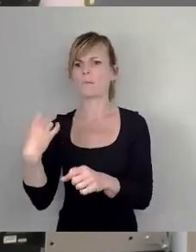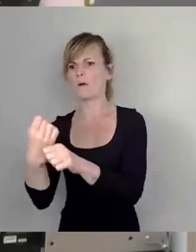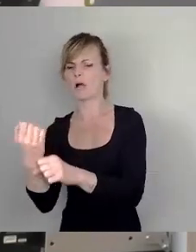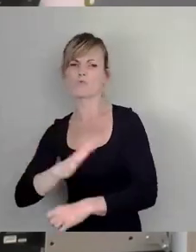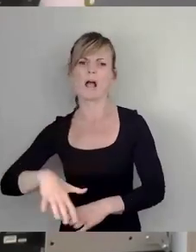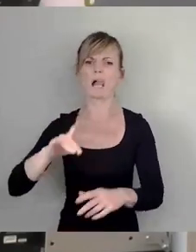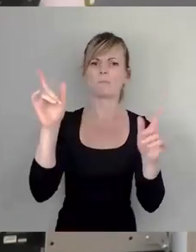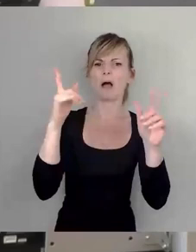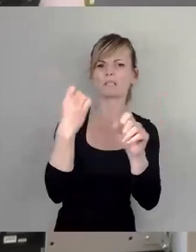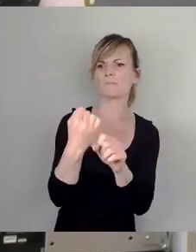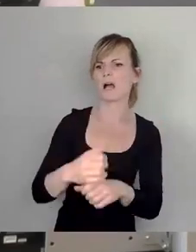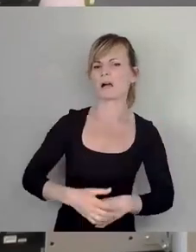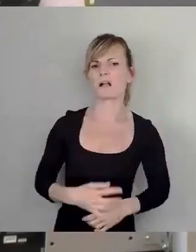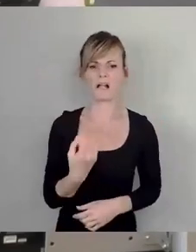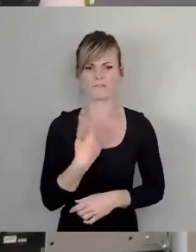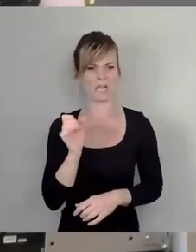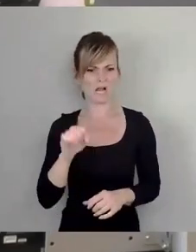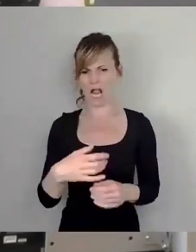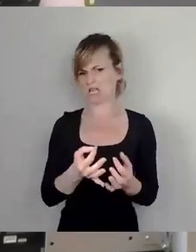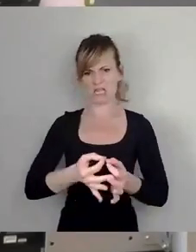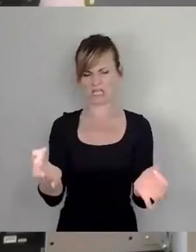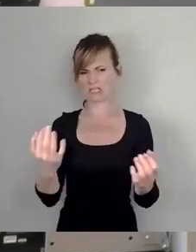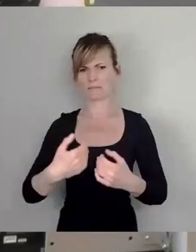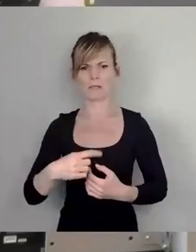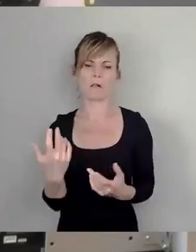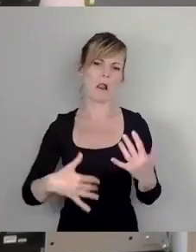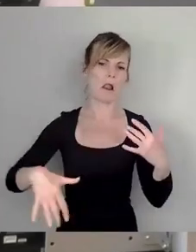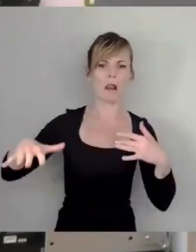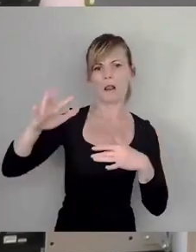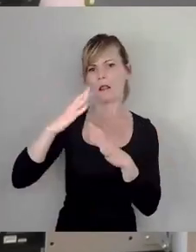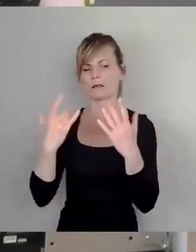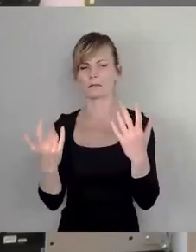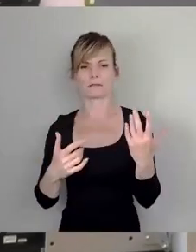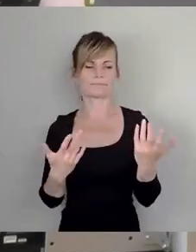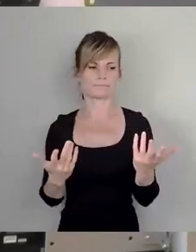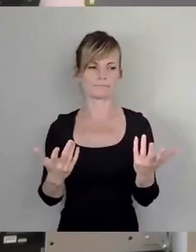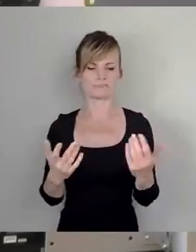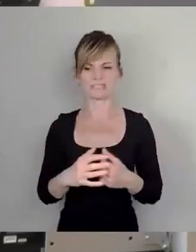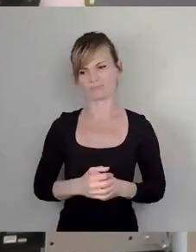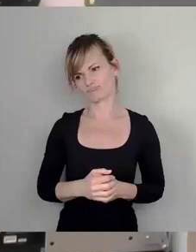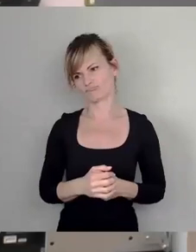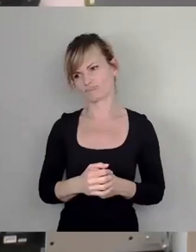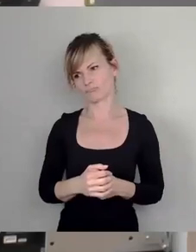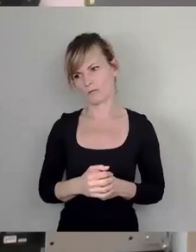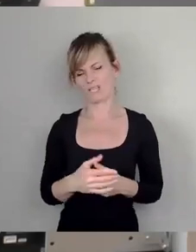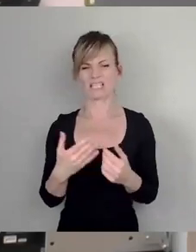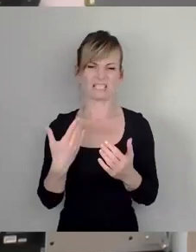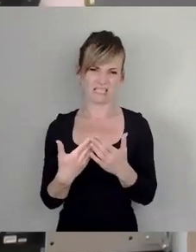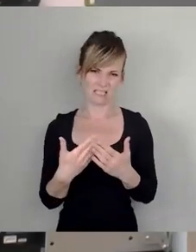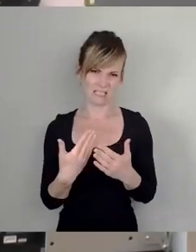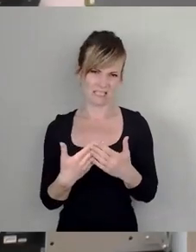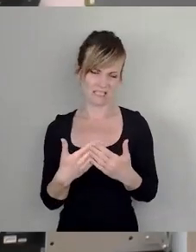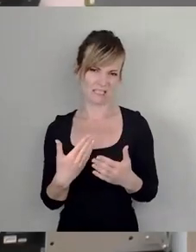dann können wir ja überhaupt, also dann ist Sodom und Gomorra. Und ich finde, das ist ein sehr problematischer